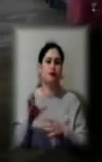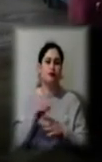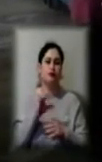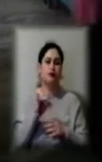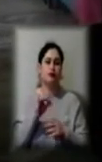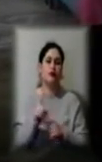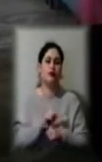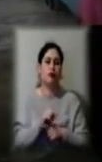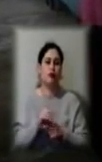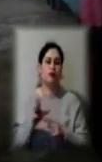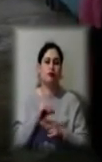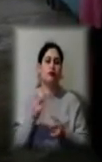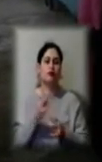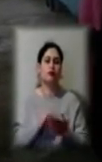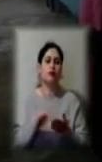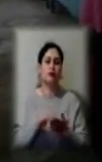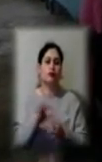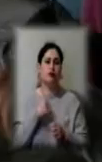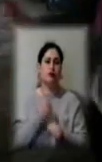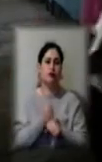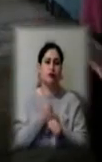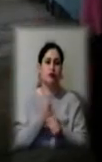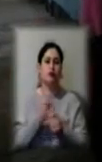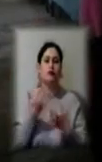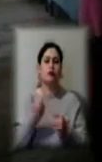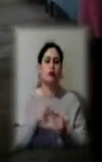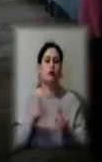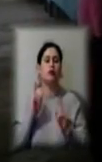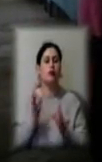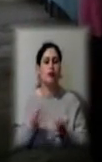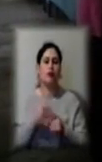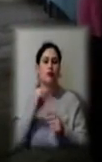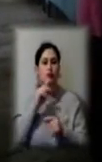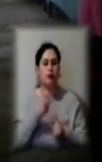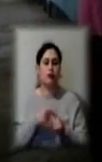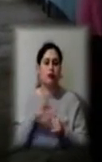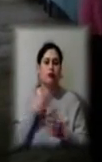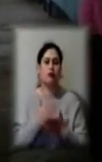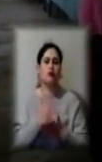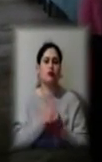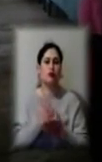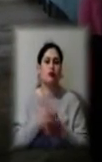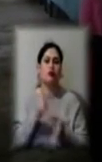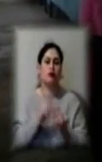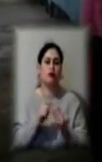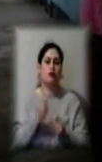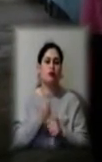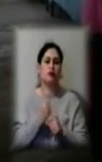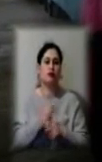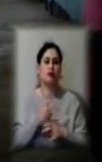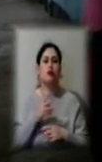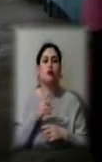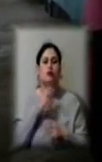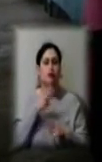все, що прописали, все робимо. Наскільки це правильно чи неправильно, є служба, яка це перевіряє, робить зауваження. Ми все це